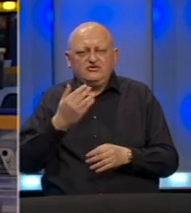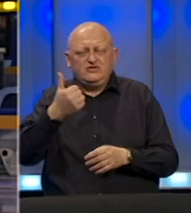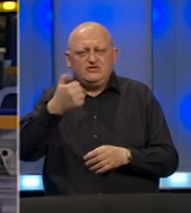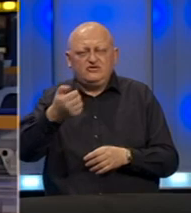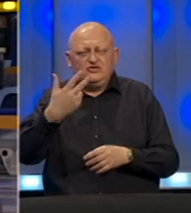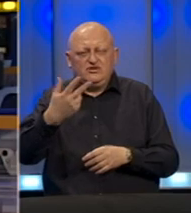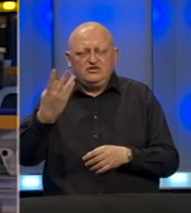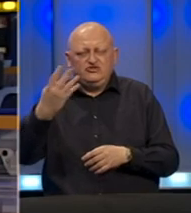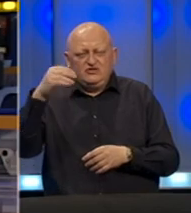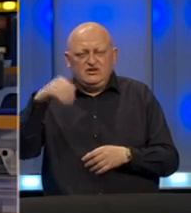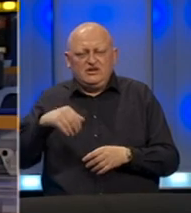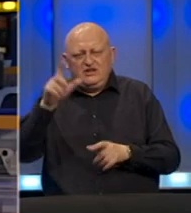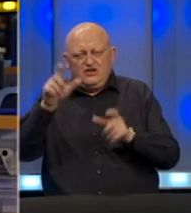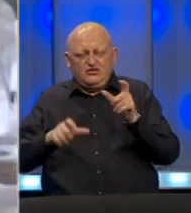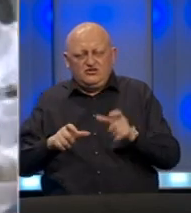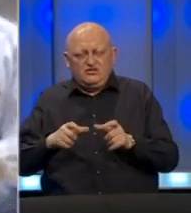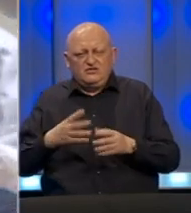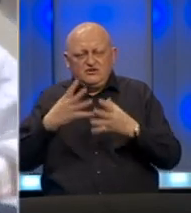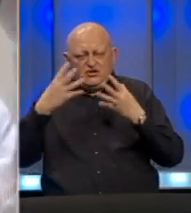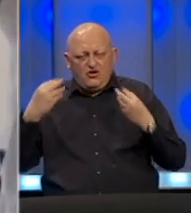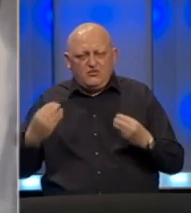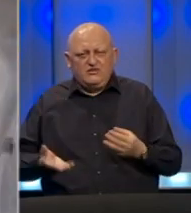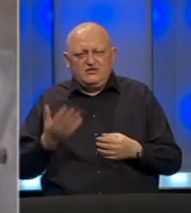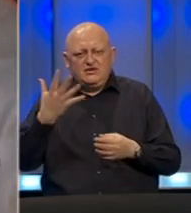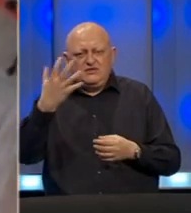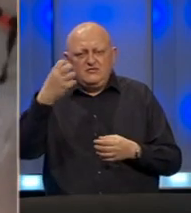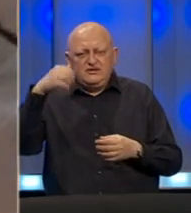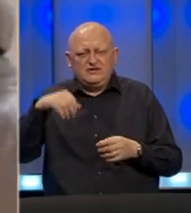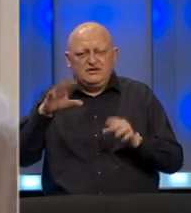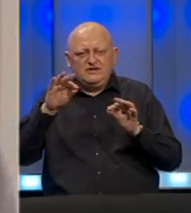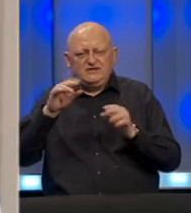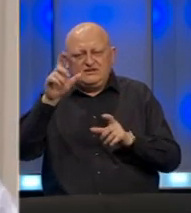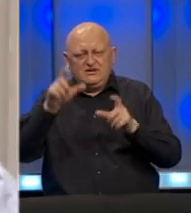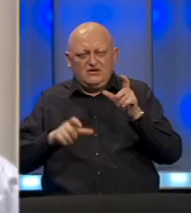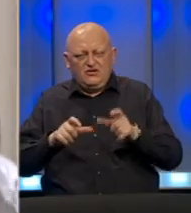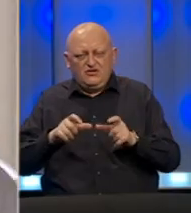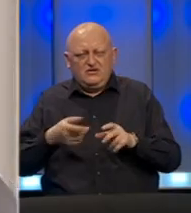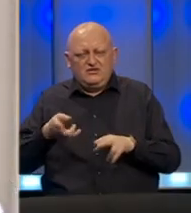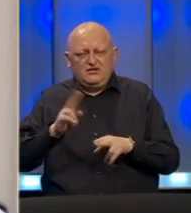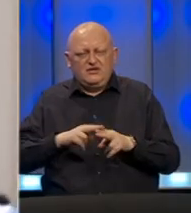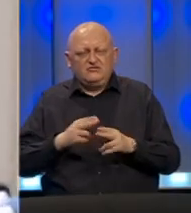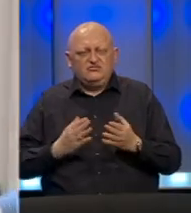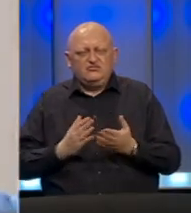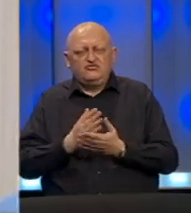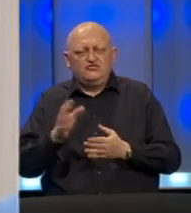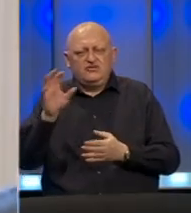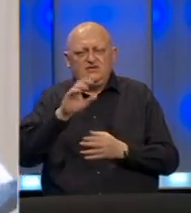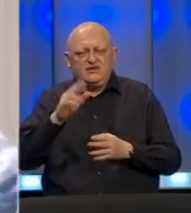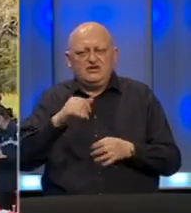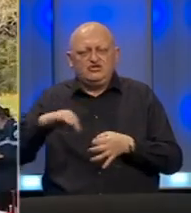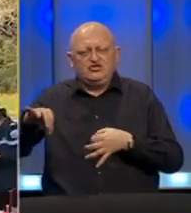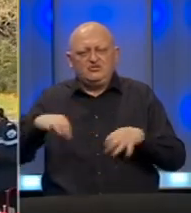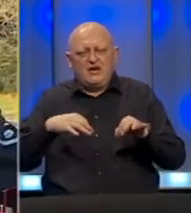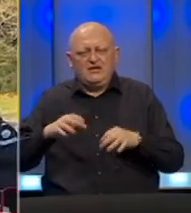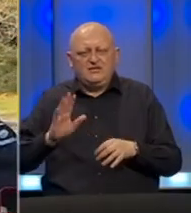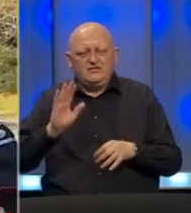134.000 ljudi, a oporavilo su više od 510.000 osoba. A najviše slučajeva u Evropi ima Španija